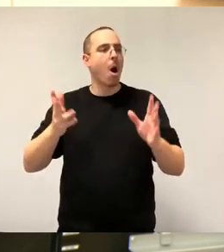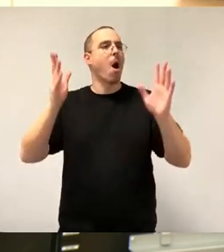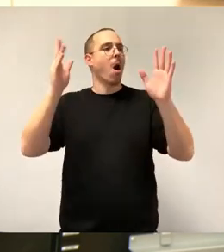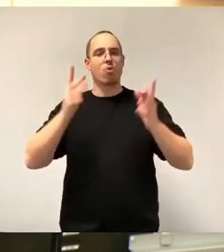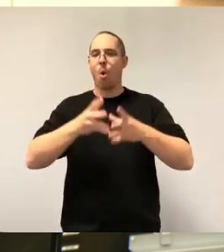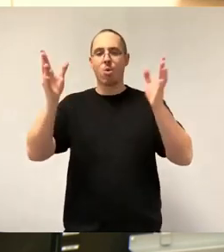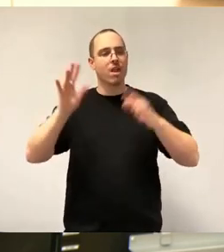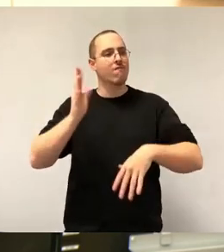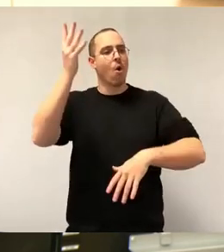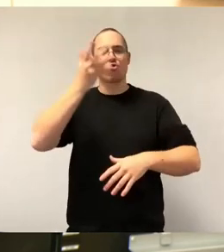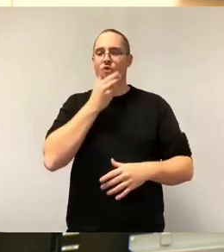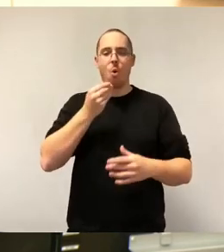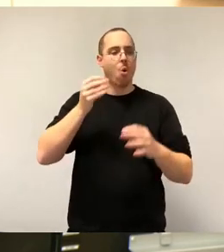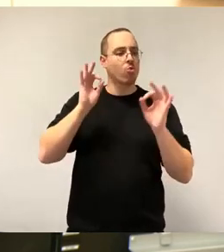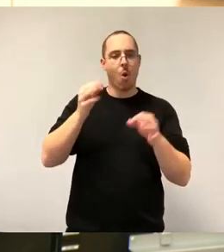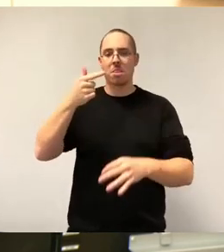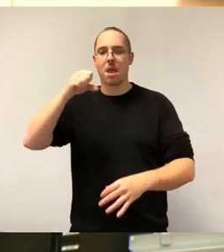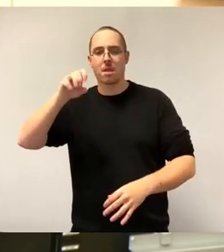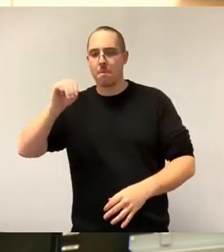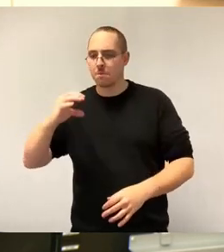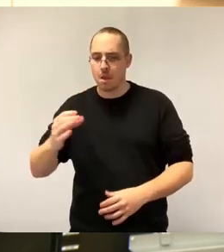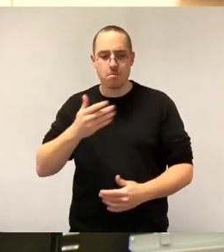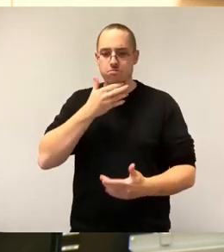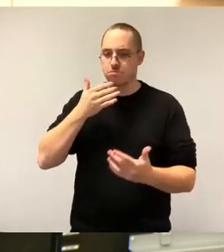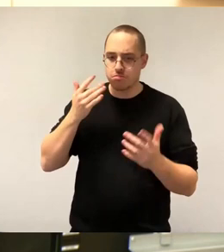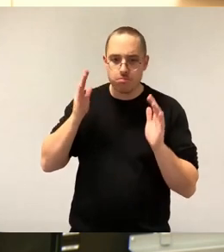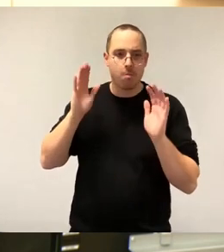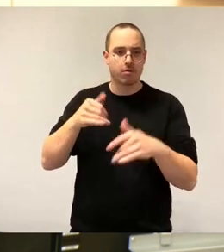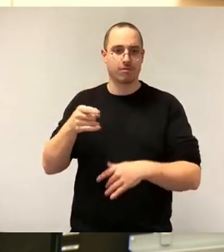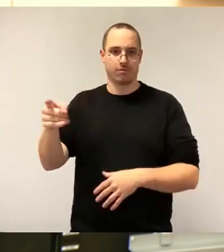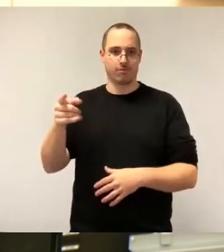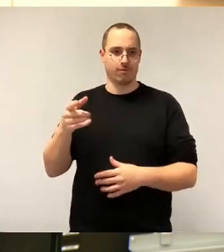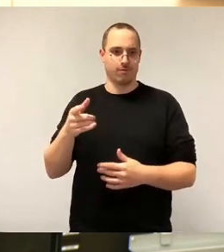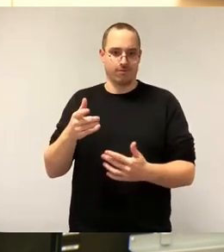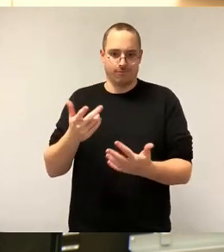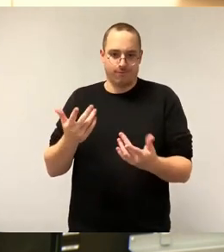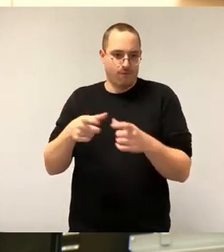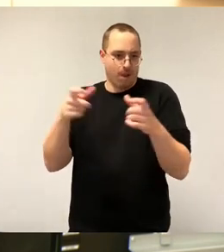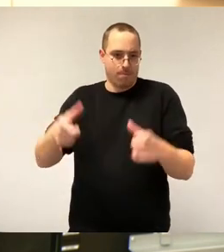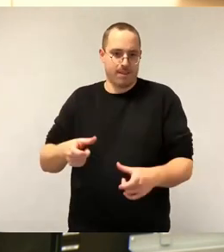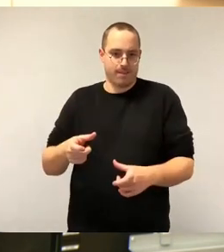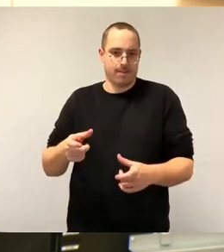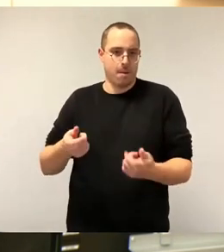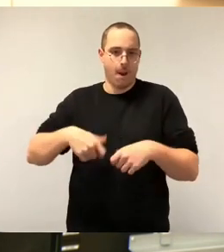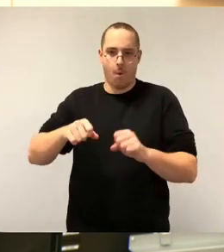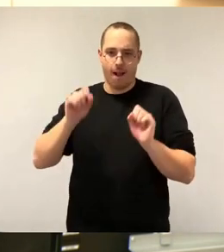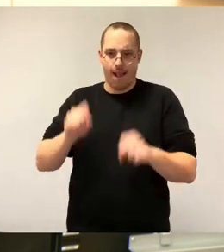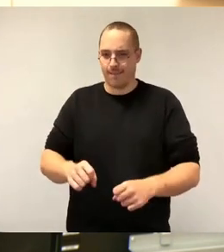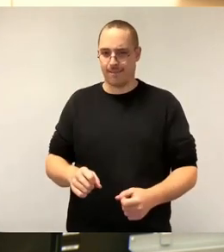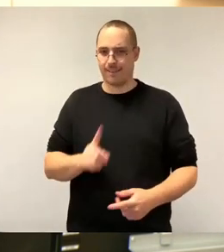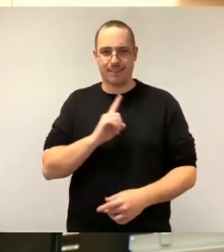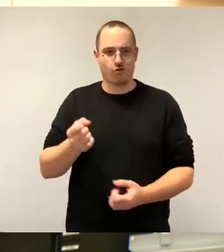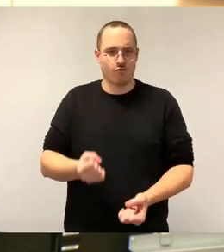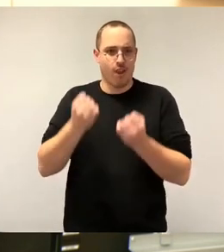TSMC. So eine Schipfabrik ist bautechnisch im Prinzip Handwerk. Das ist nichts Besonderes. Das ist im Prinzip, wenn man es schon mal gemacht hat,